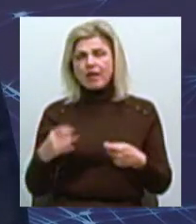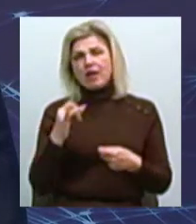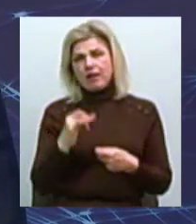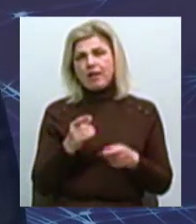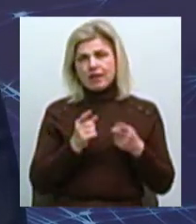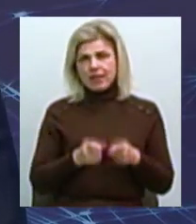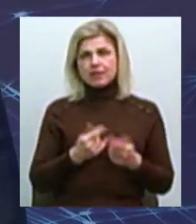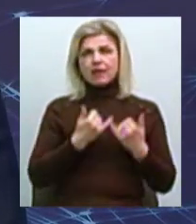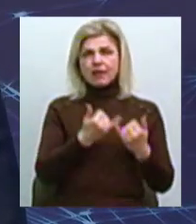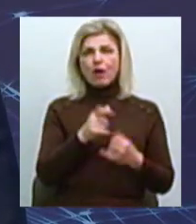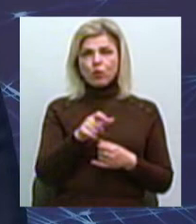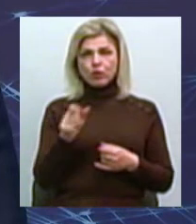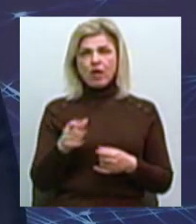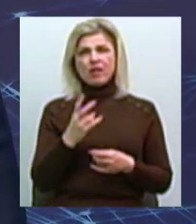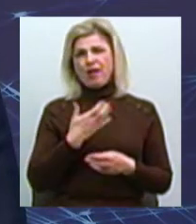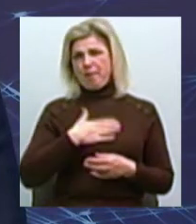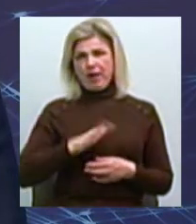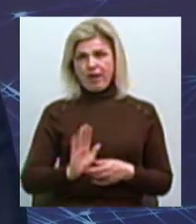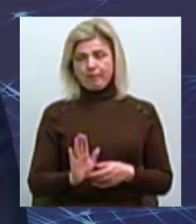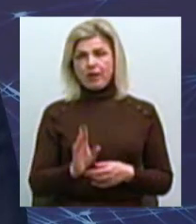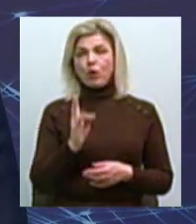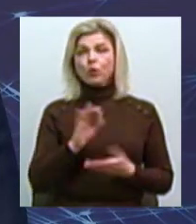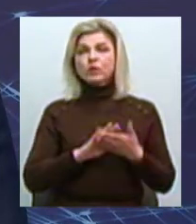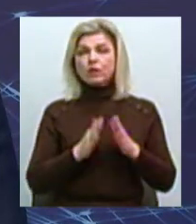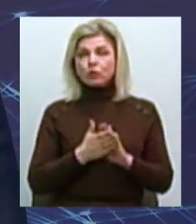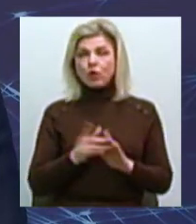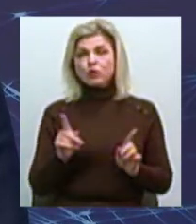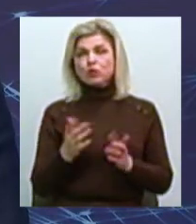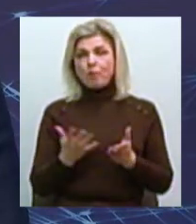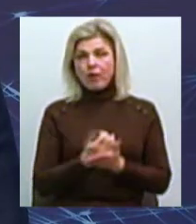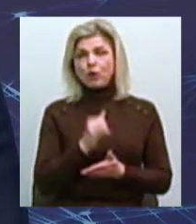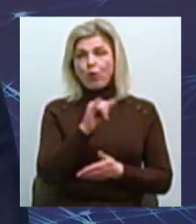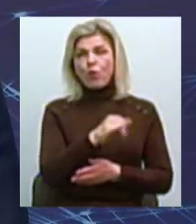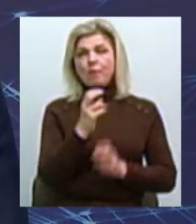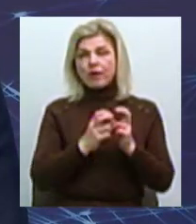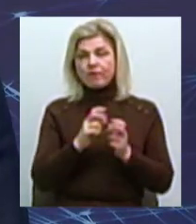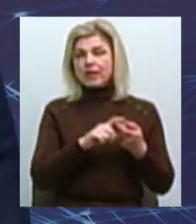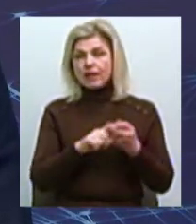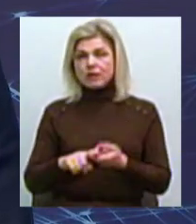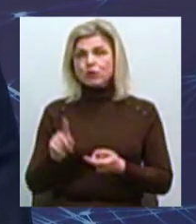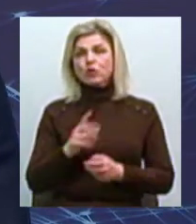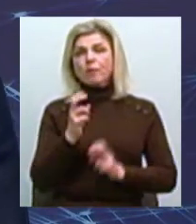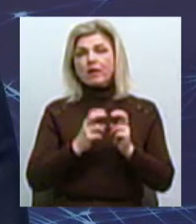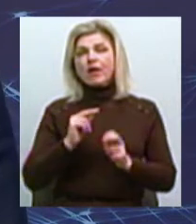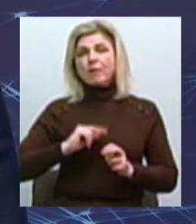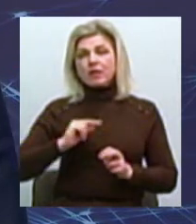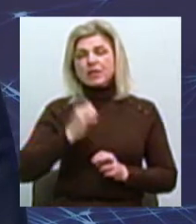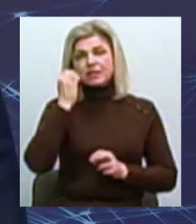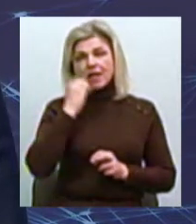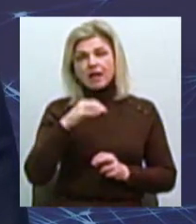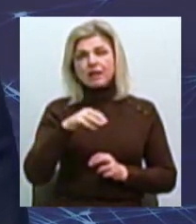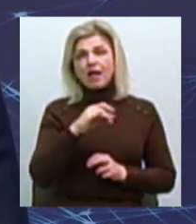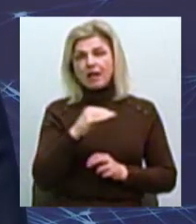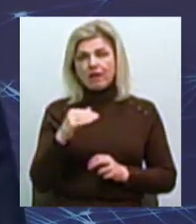для населення не дуже приємний Але та ситуація, яка склалася з підприємства, це наслідок того, що воно працює за старим тарифом, який не